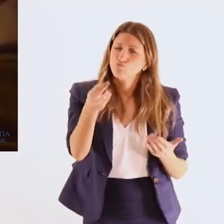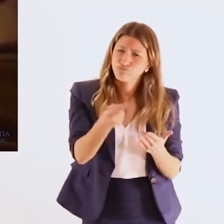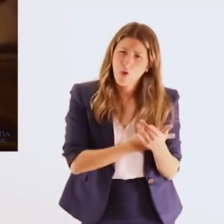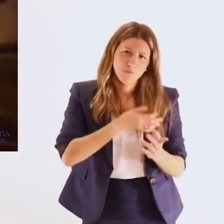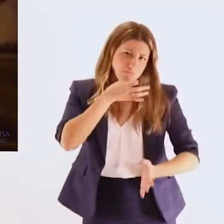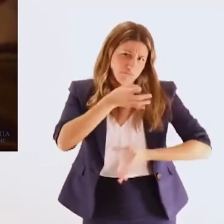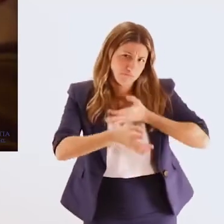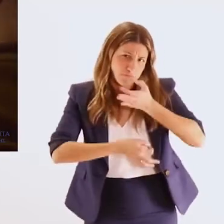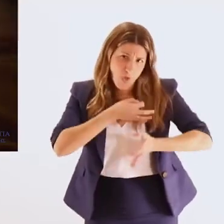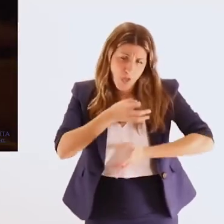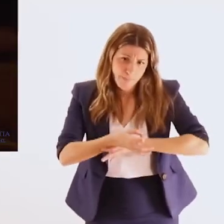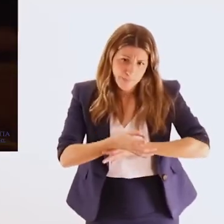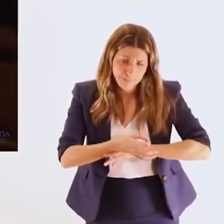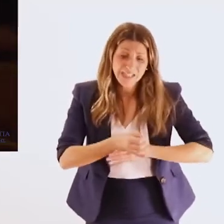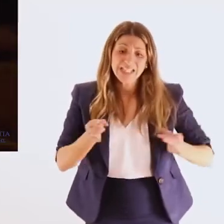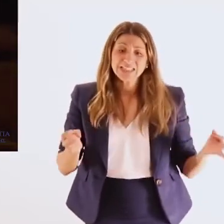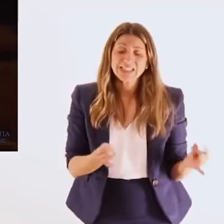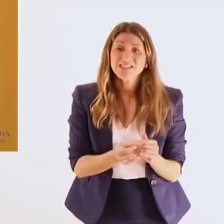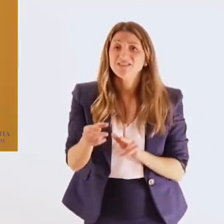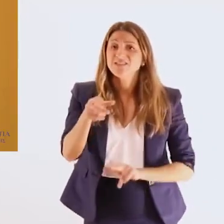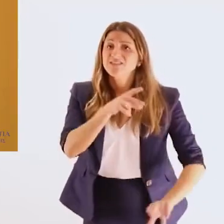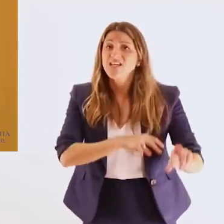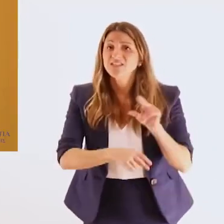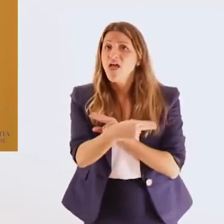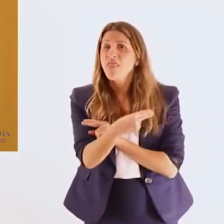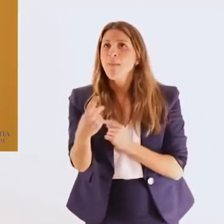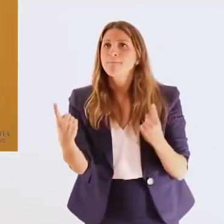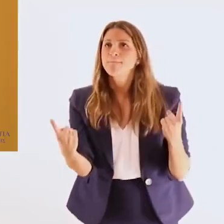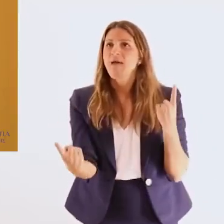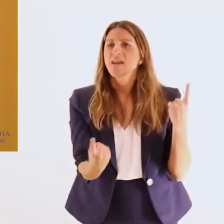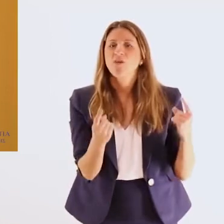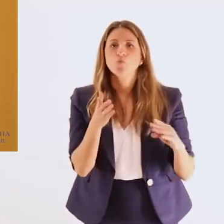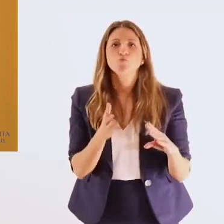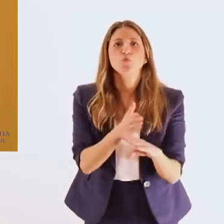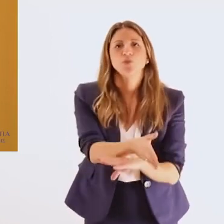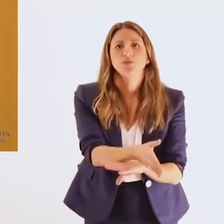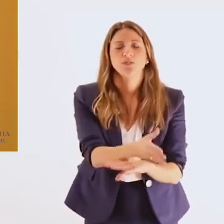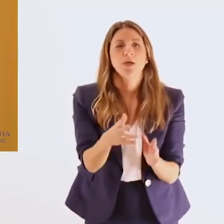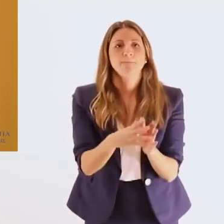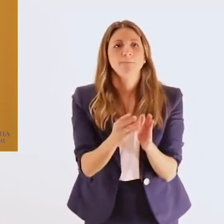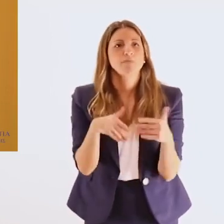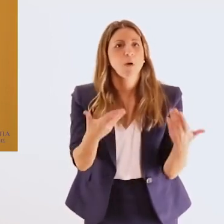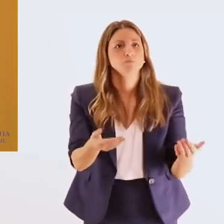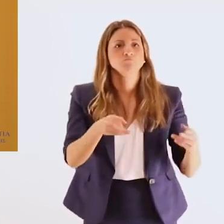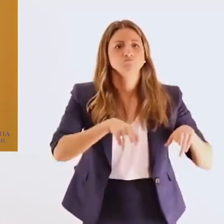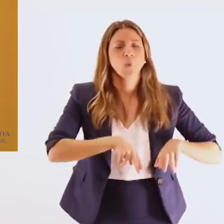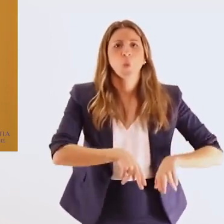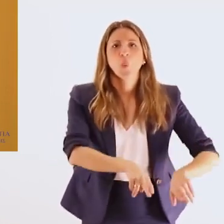είτε είναι αυτά φυσικά είτε είναι δομημένα είτε είναι